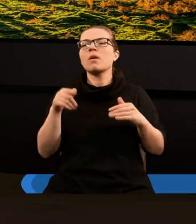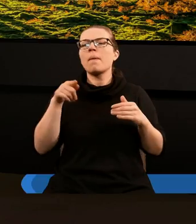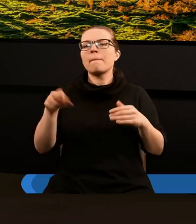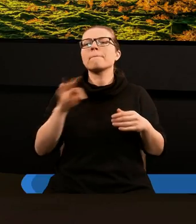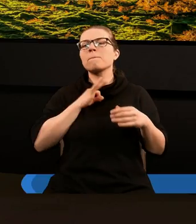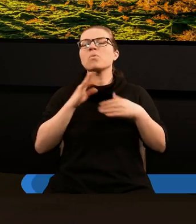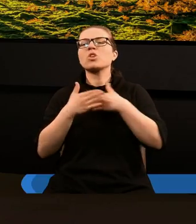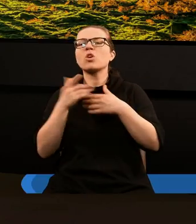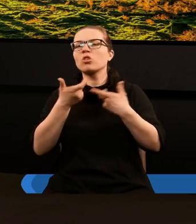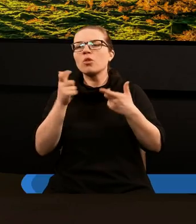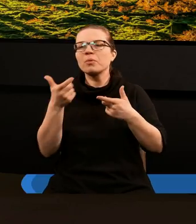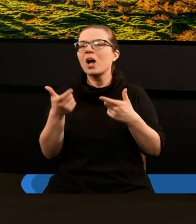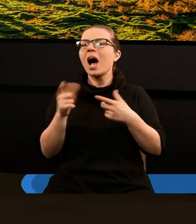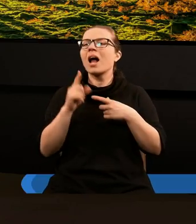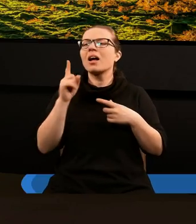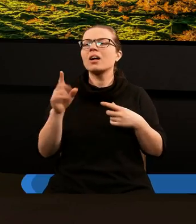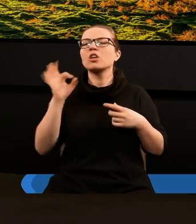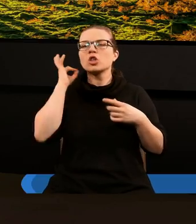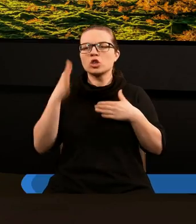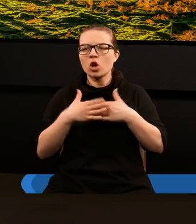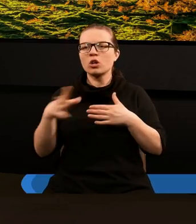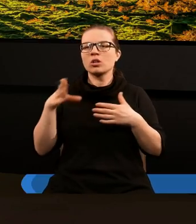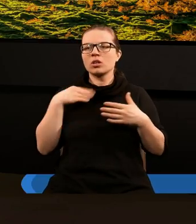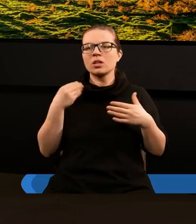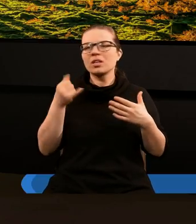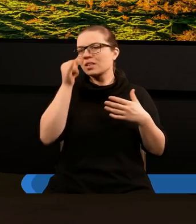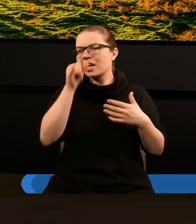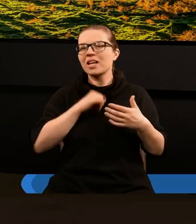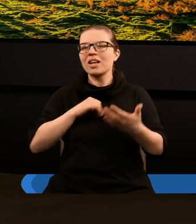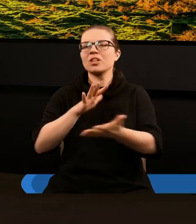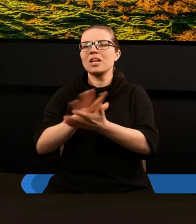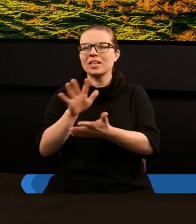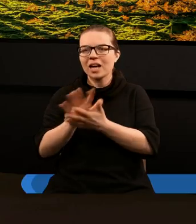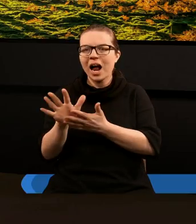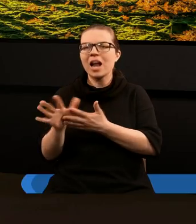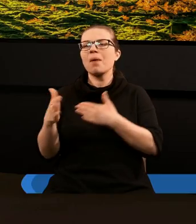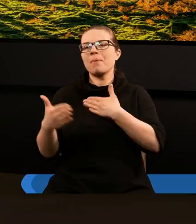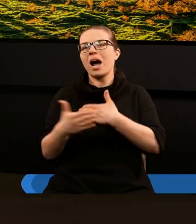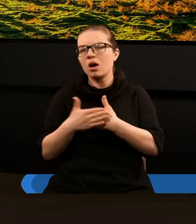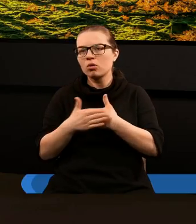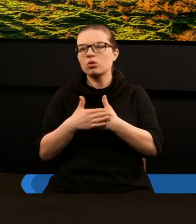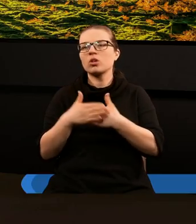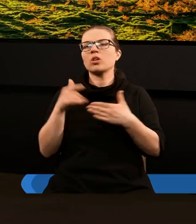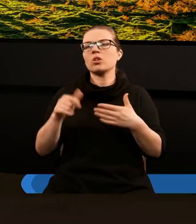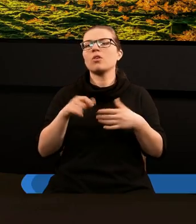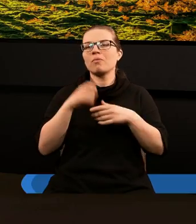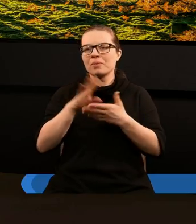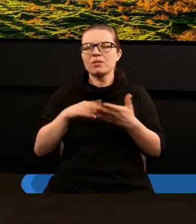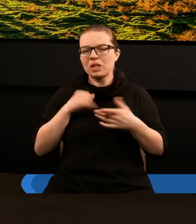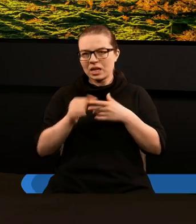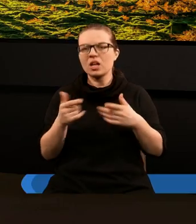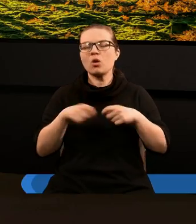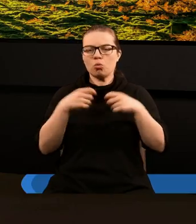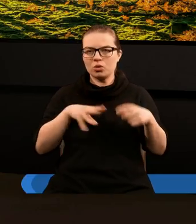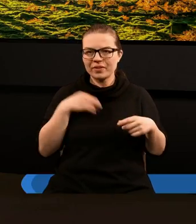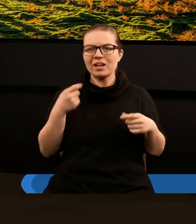swojej żony. Oczywiście ze swoją żoną nie da się skalać, tak? Małżeństwo w rozumieniu biblijnym jest uświęconym